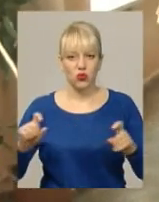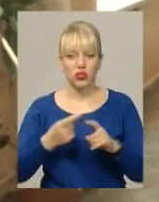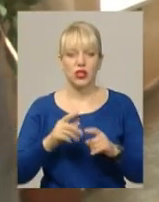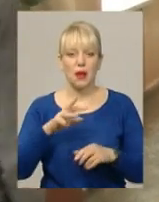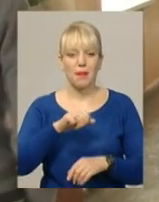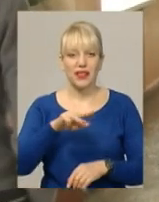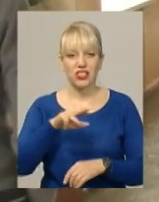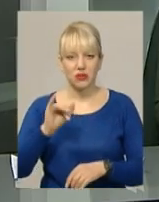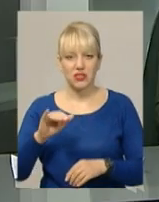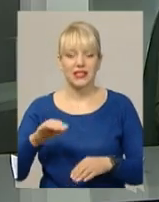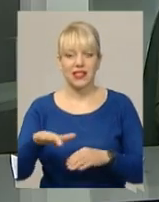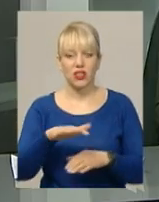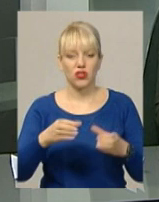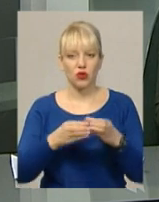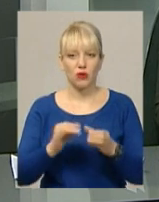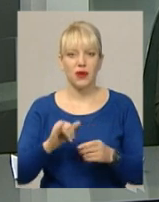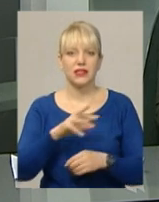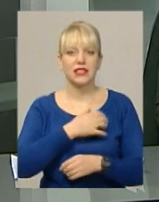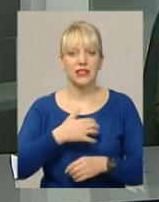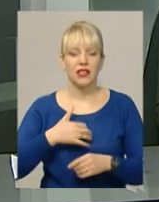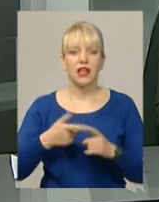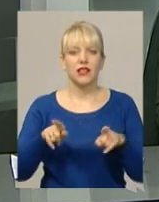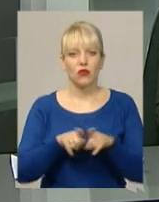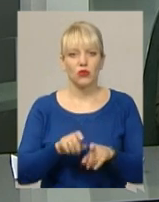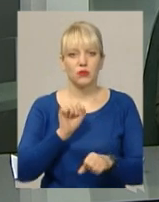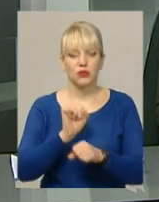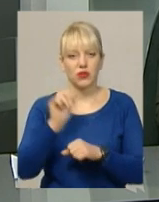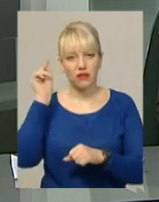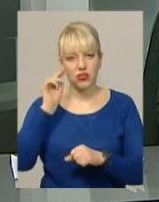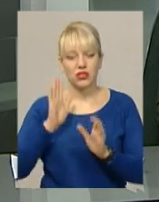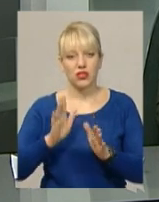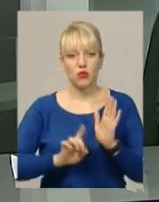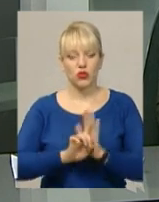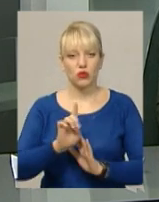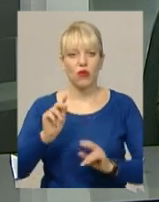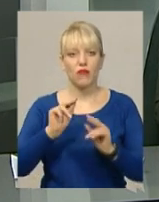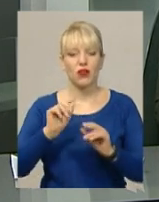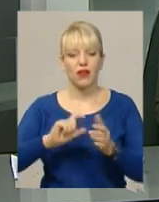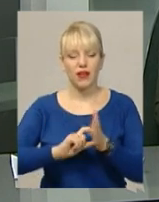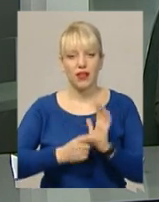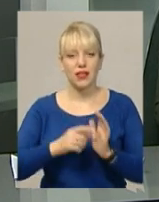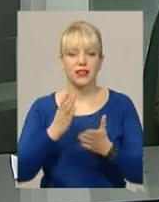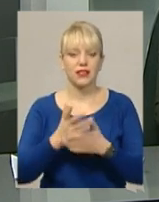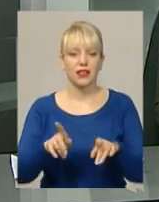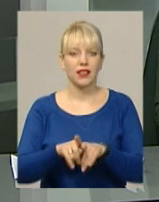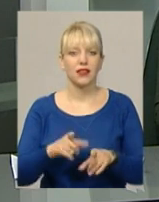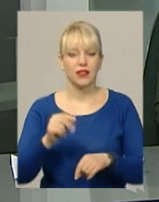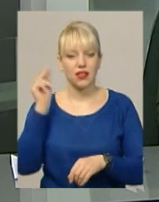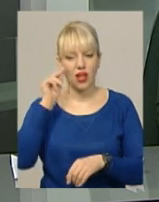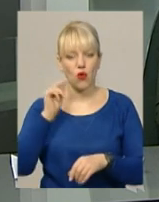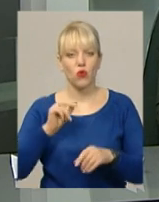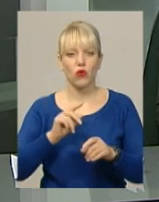у Старосинявській. У деяких школах області через морози призупинено навчання лише у початкових класах. Є і такі, де на уроки